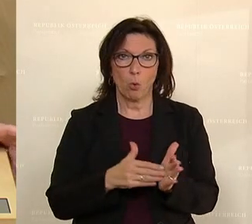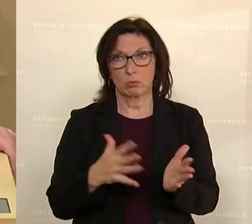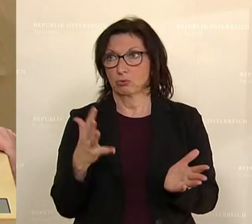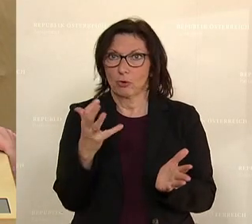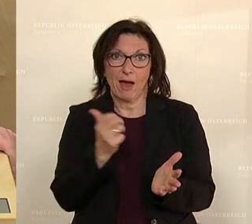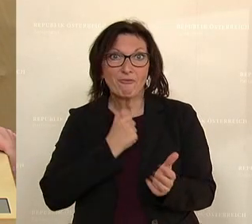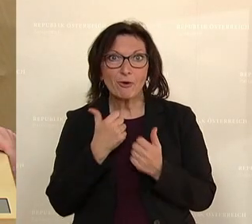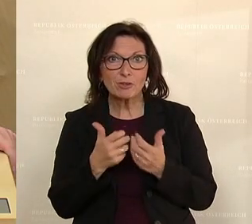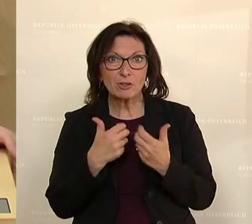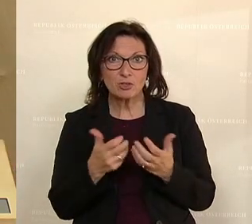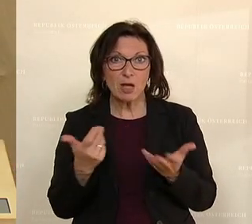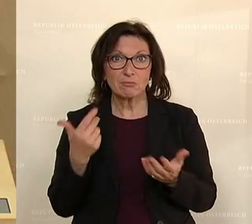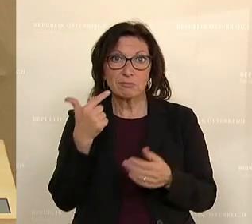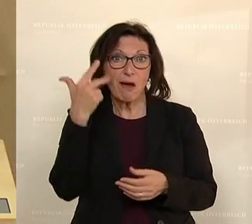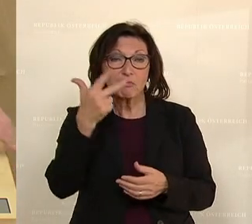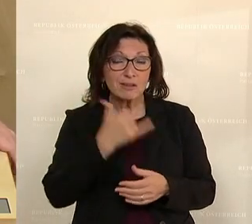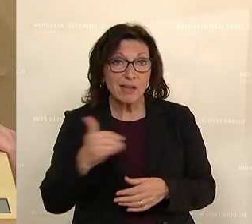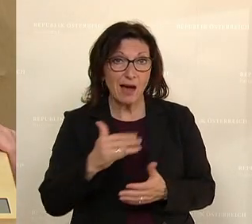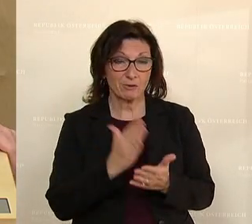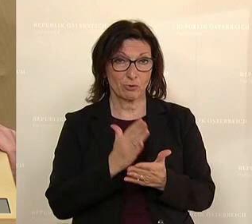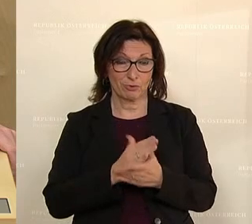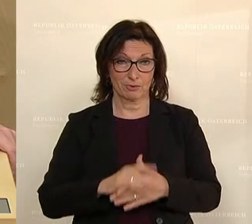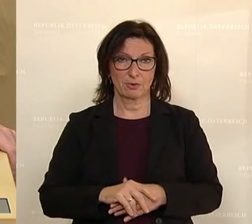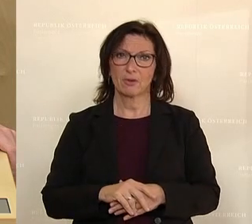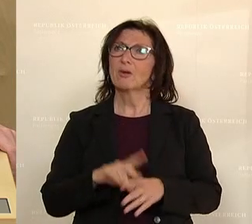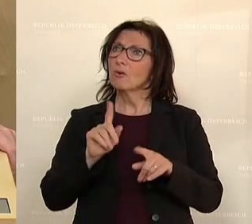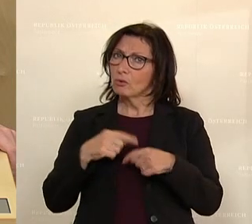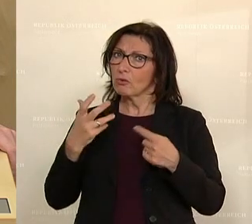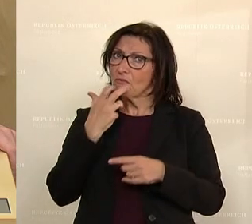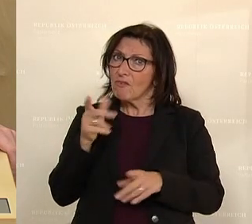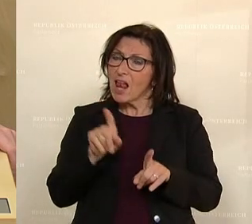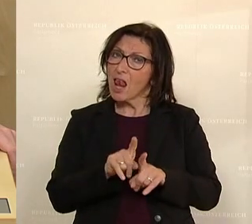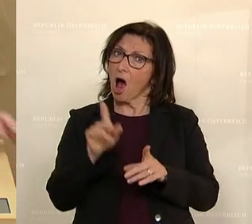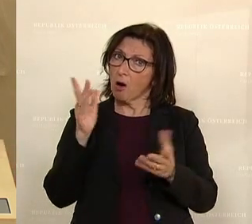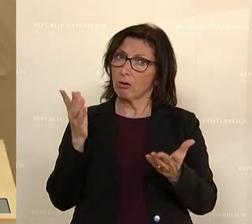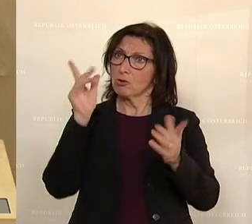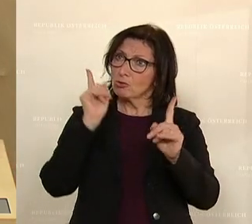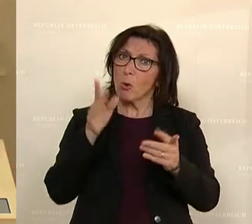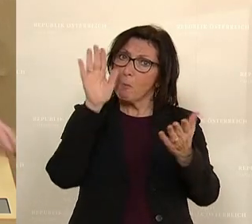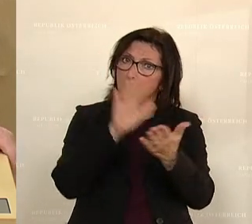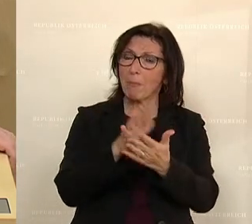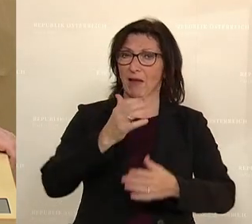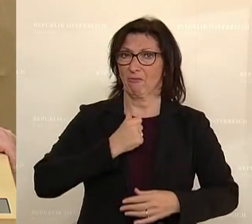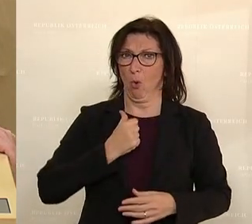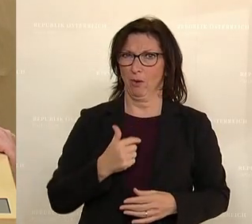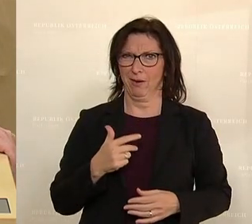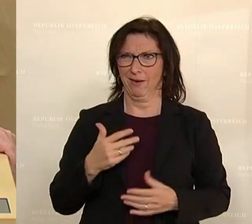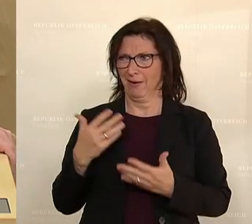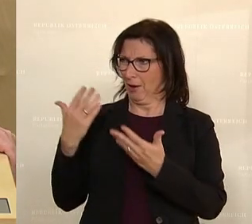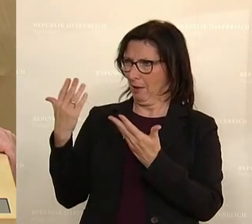ungefähr 30 Jahren und das wollen wir auch eine Erfolgsgeschichte bleiben soll. Aber mit so einer strategischen